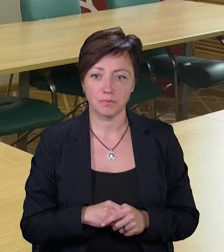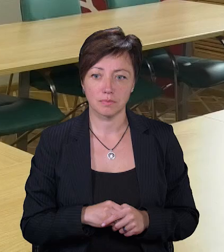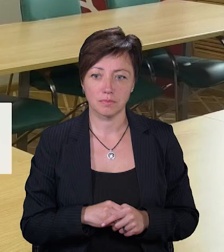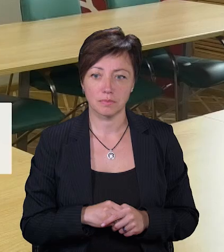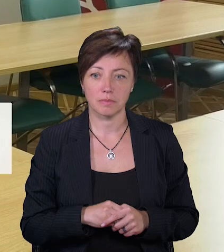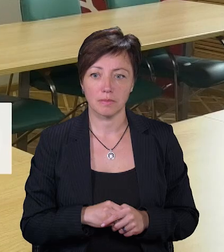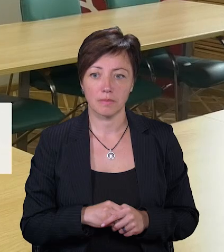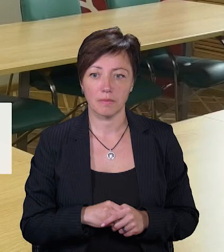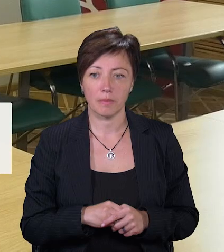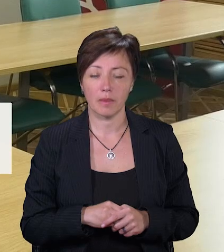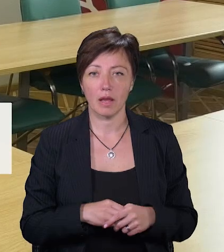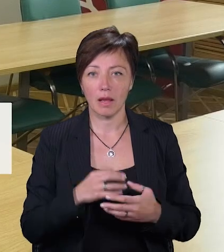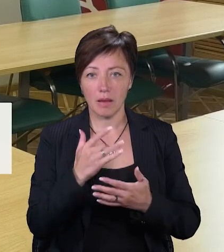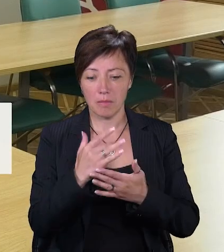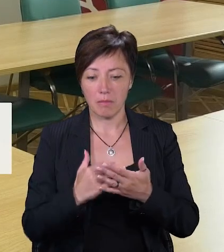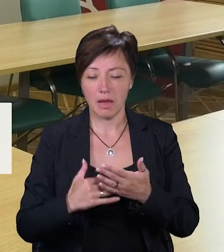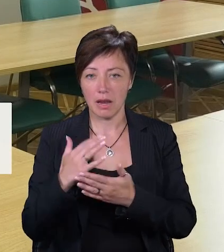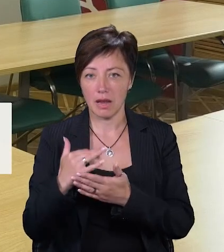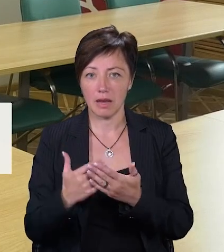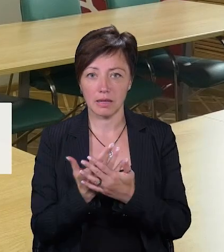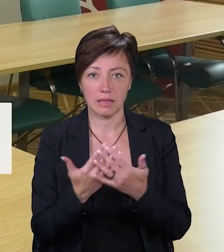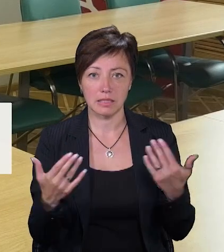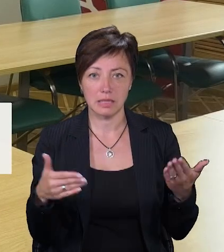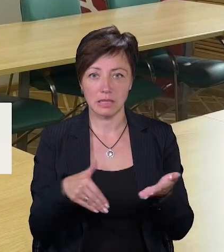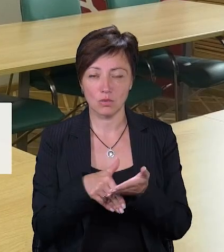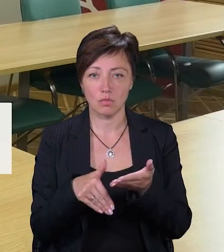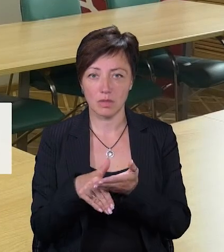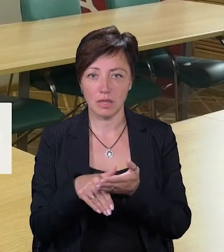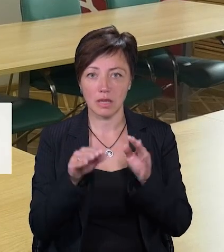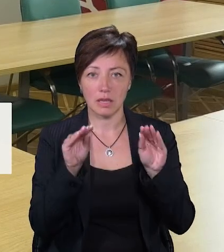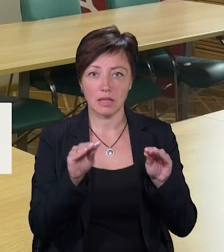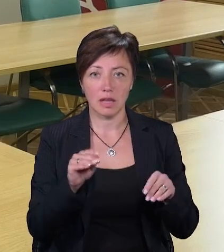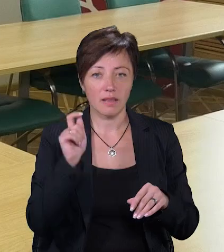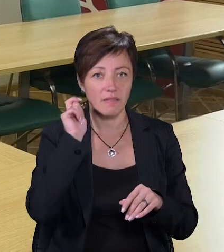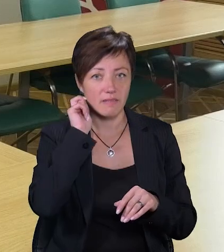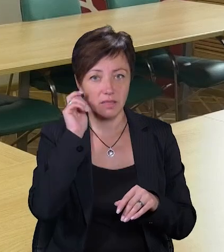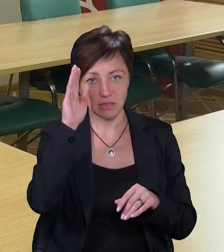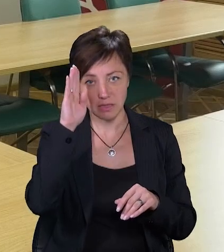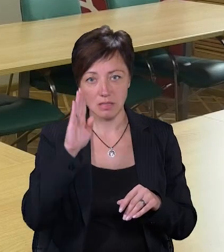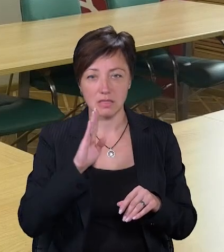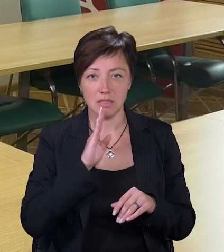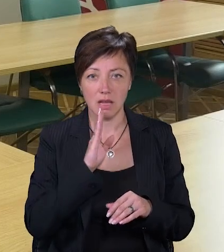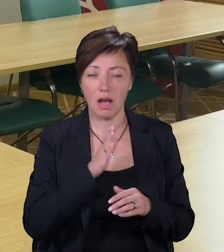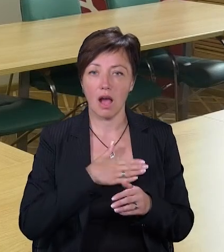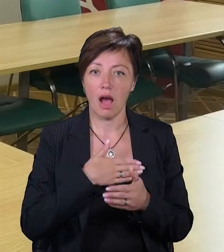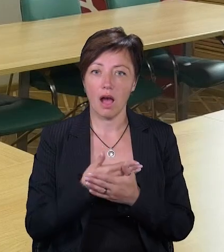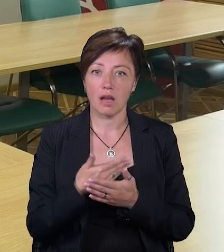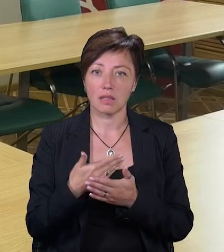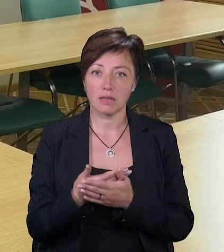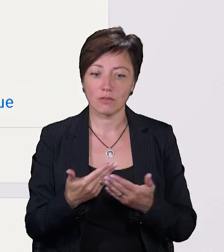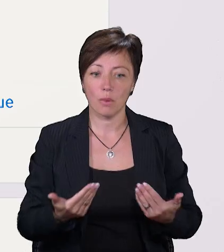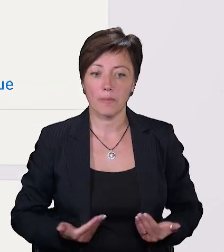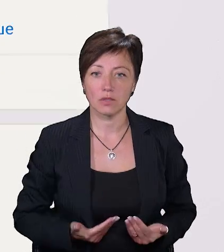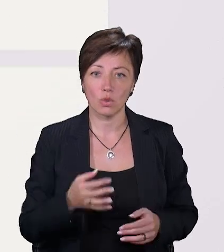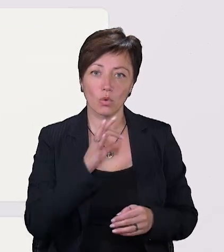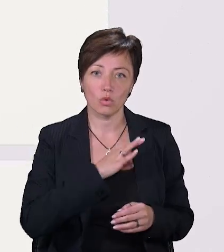Вміститься перелік різних інструментів, певні дані, вік, стать. Зрозуміло і, наскільки активно мешканці